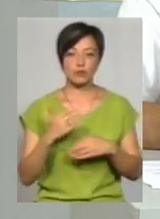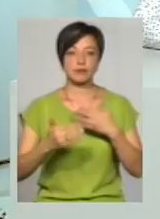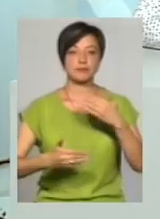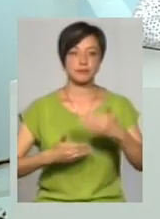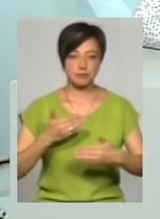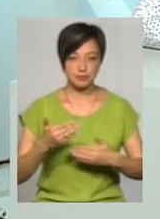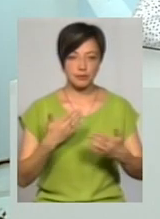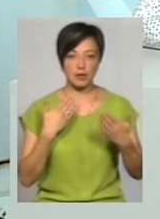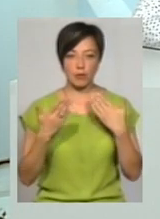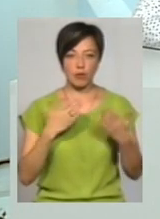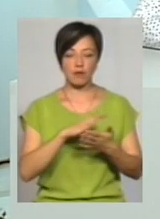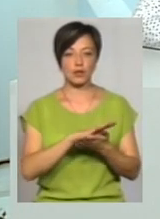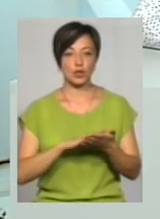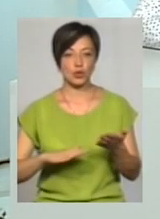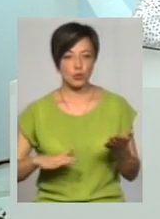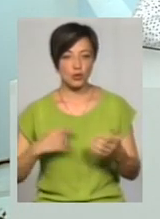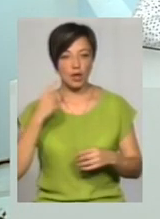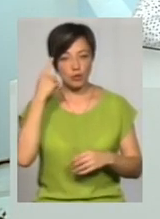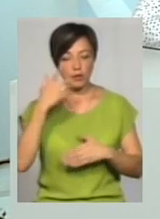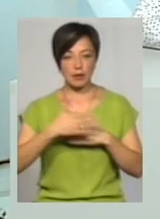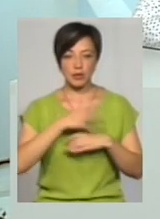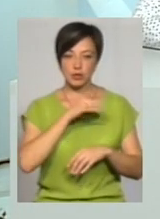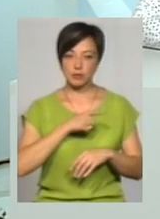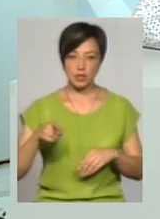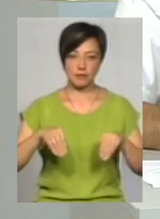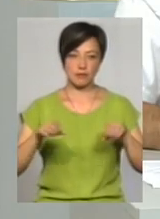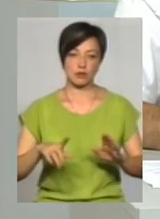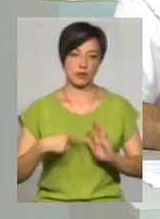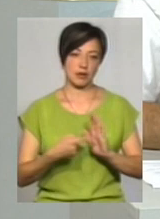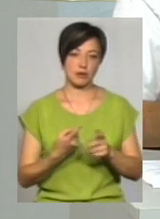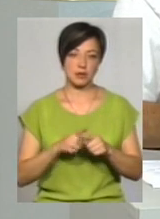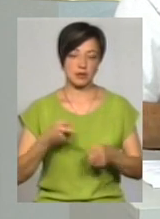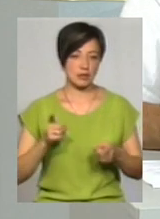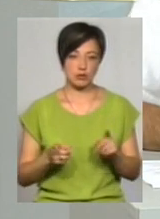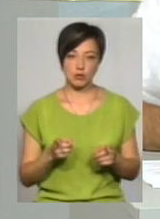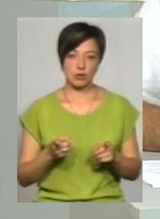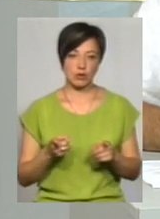перемовини йдуть. Я думаю, що в найближчий час ми все-таки вирішимо питання цим. Дійсно,